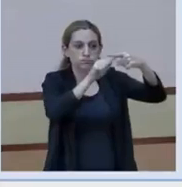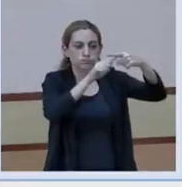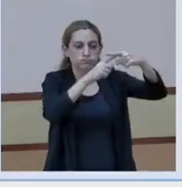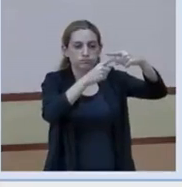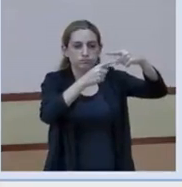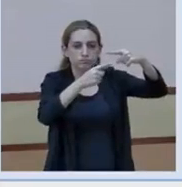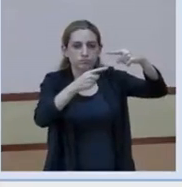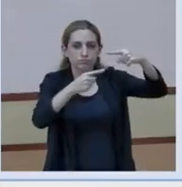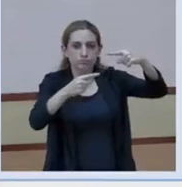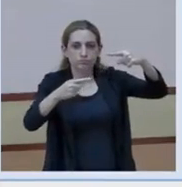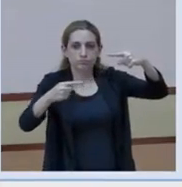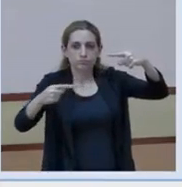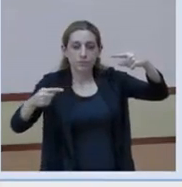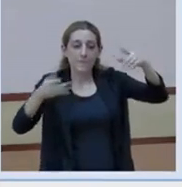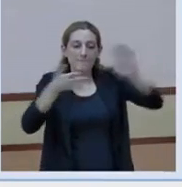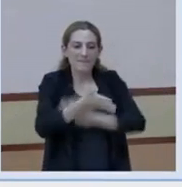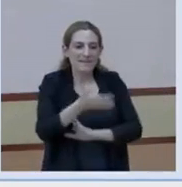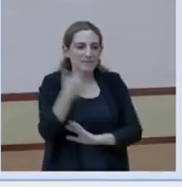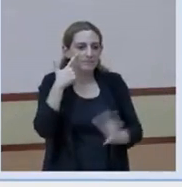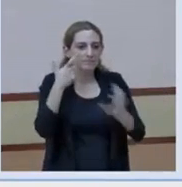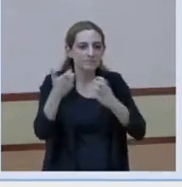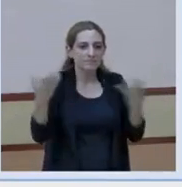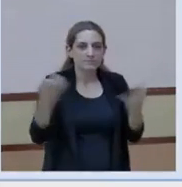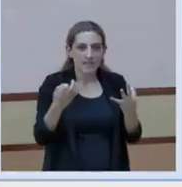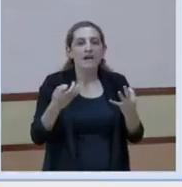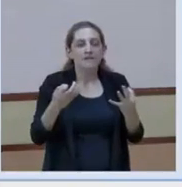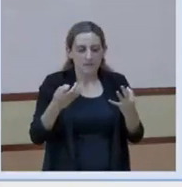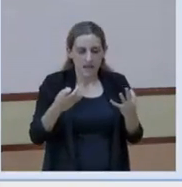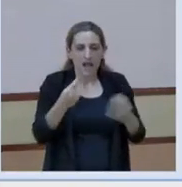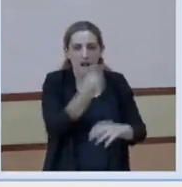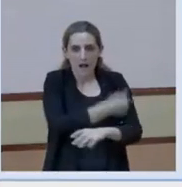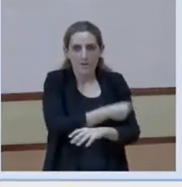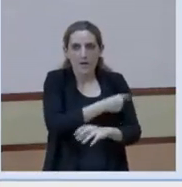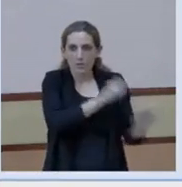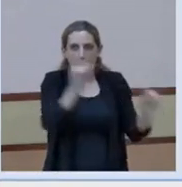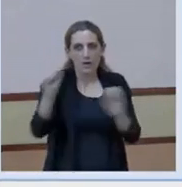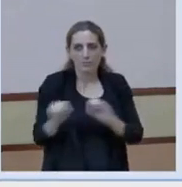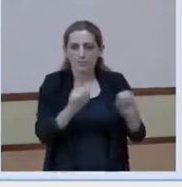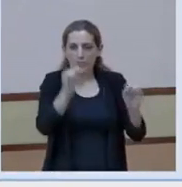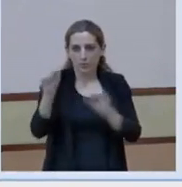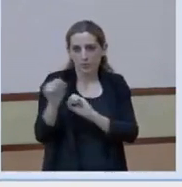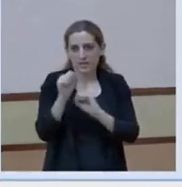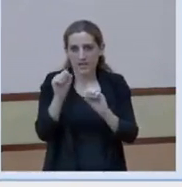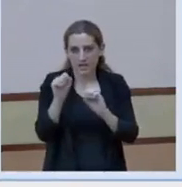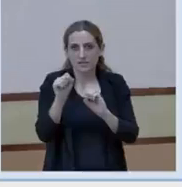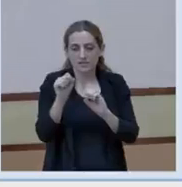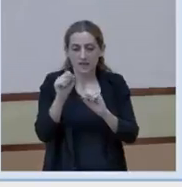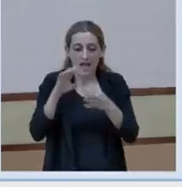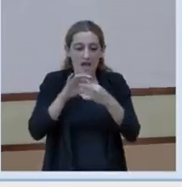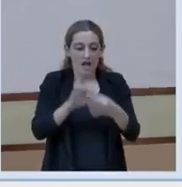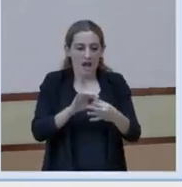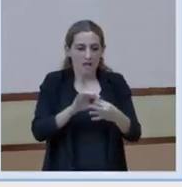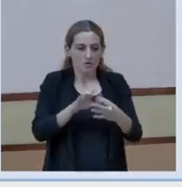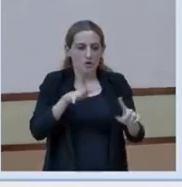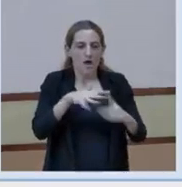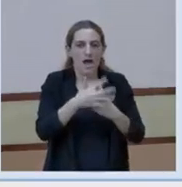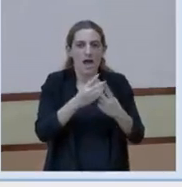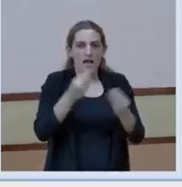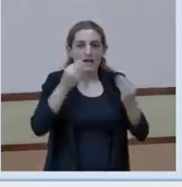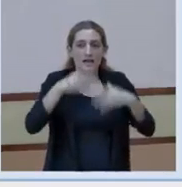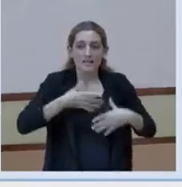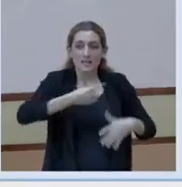aquest efecte protector claríssimament de la vacuna en quant a casos. el que nosaltres mesurem, que és la